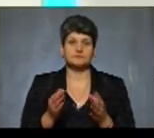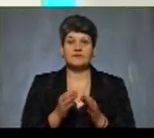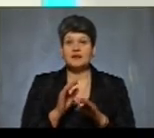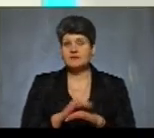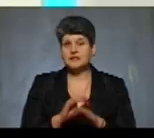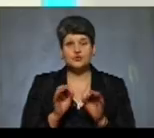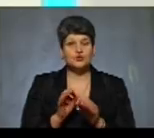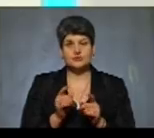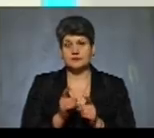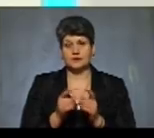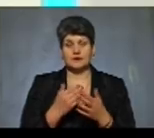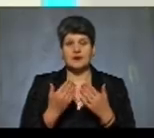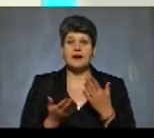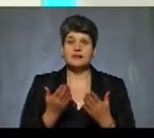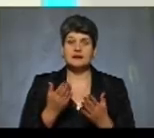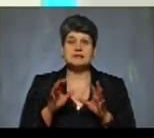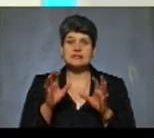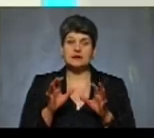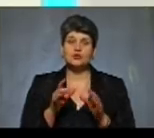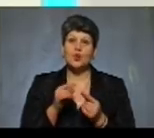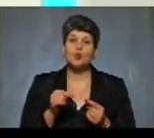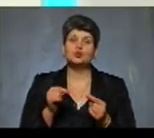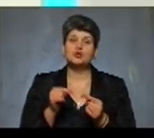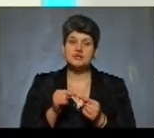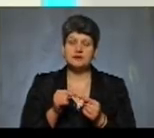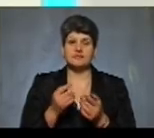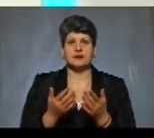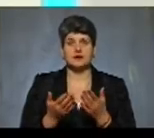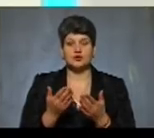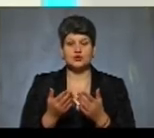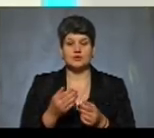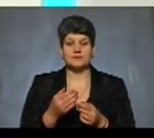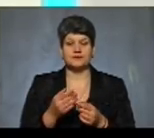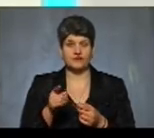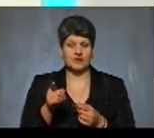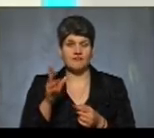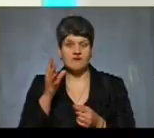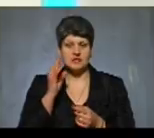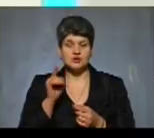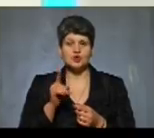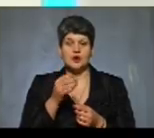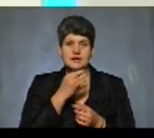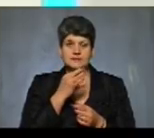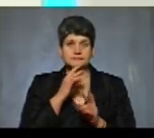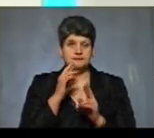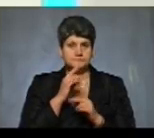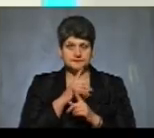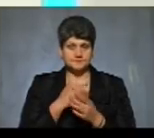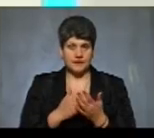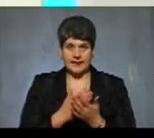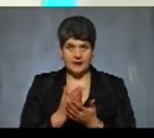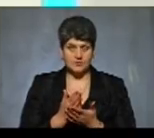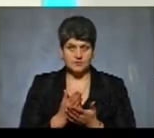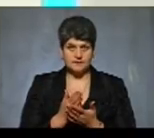змінилося. Але законодавець уточнив, що, наприклад, вони вважають, що лікарський засіб неналежної якості,